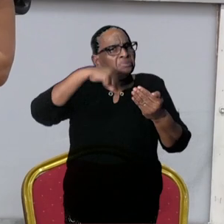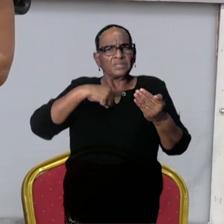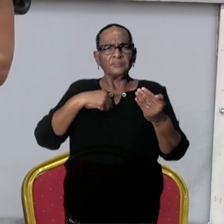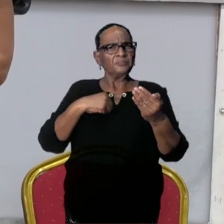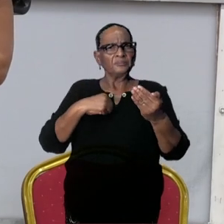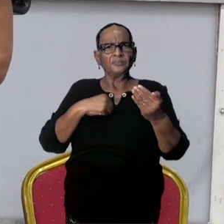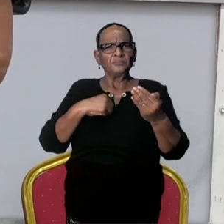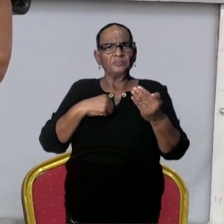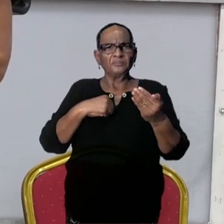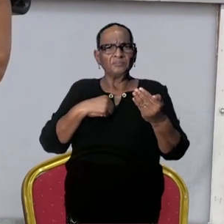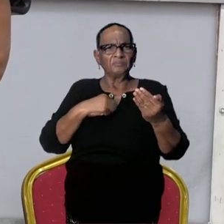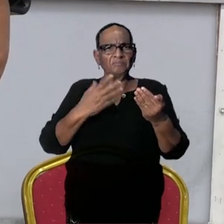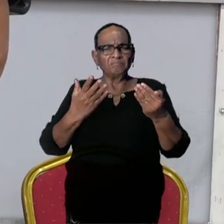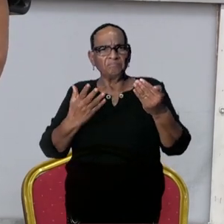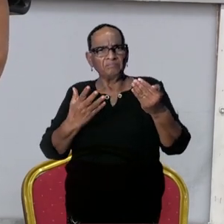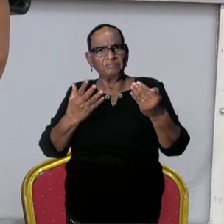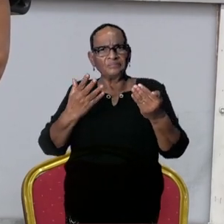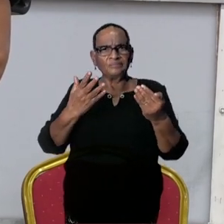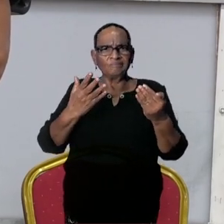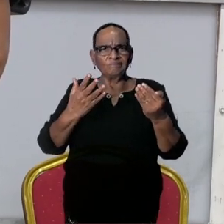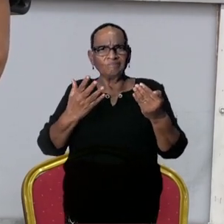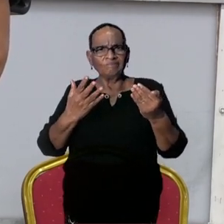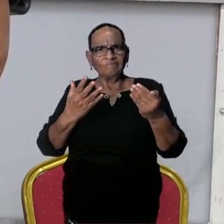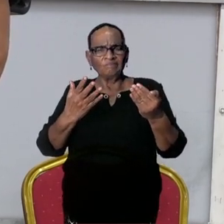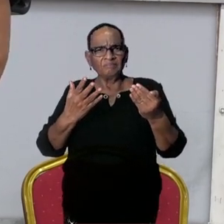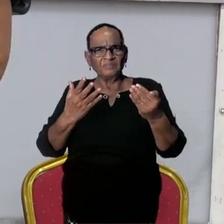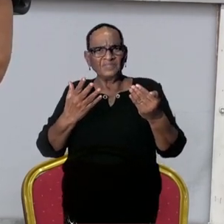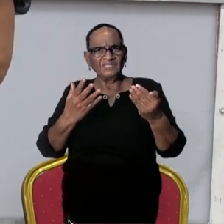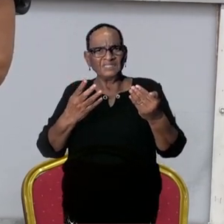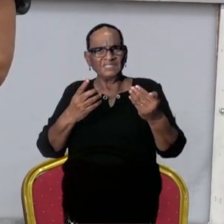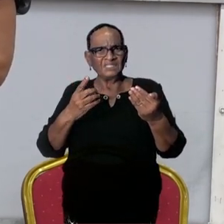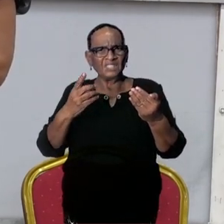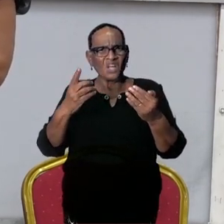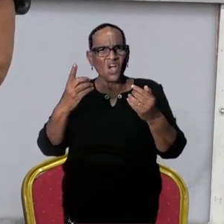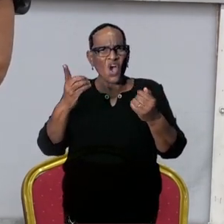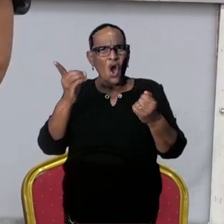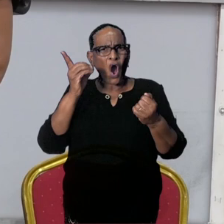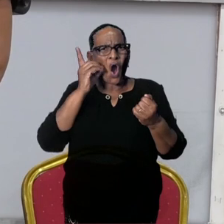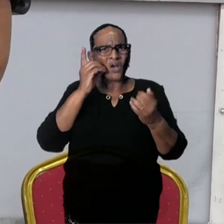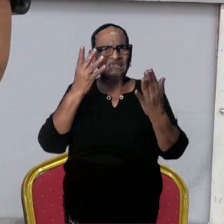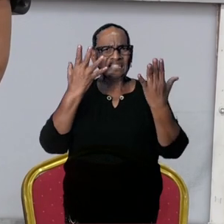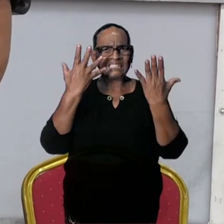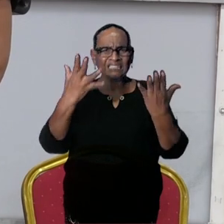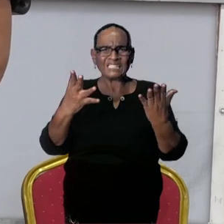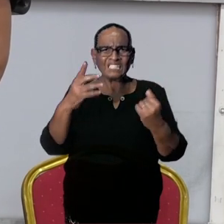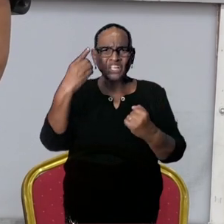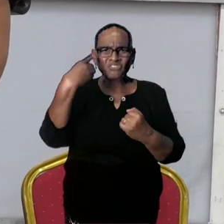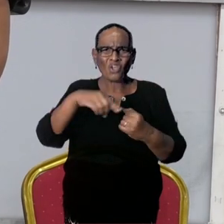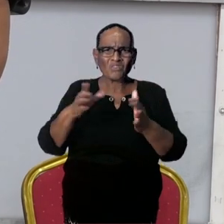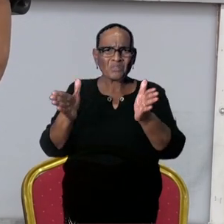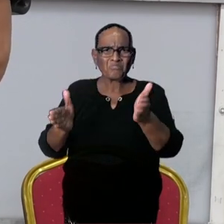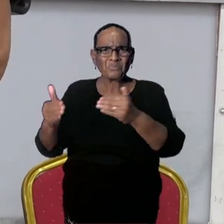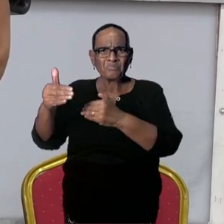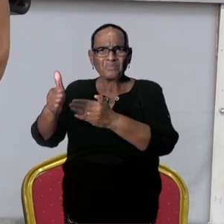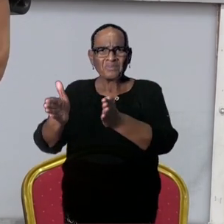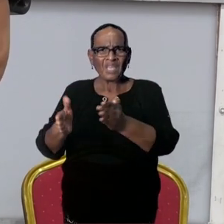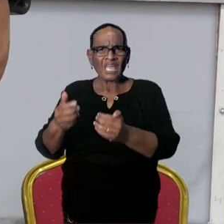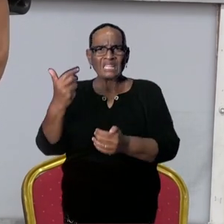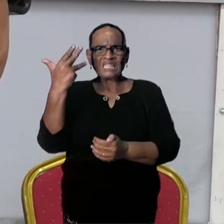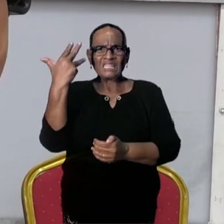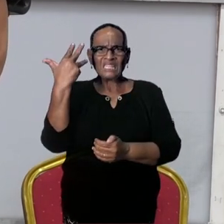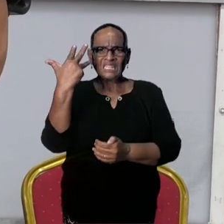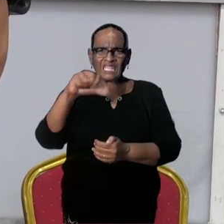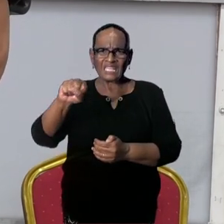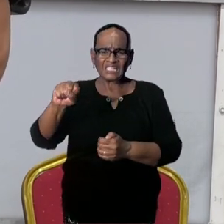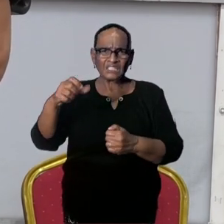dan hebben we er 110.000 doses en ook nog 90.000.